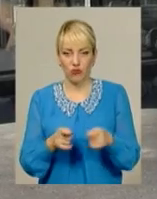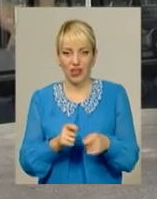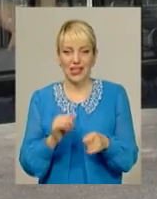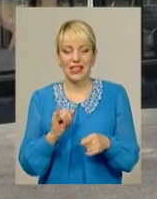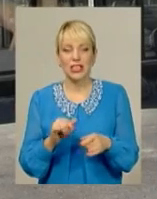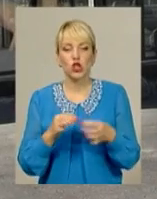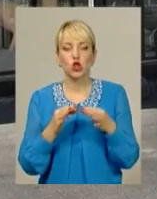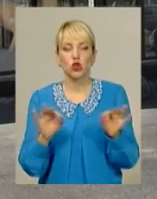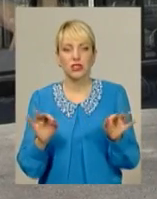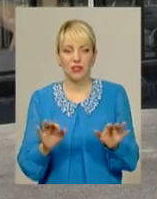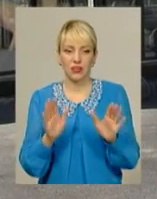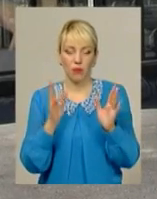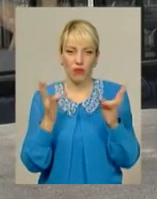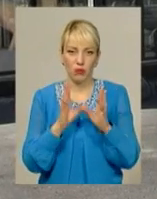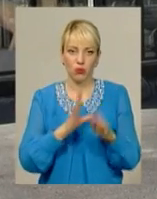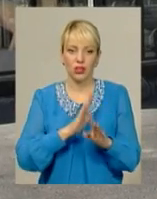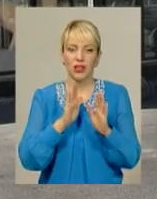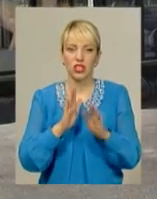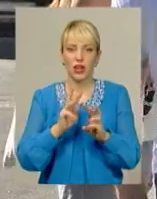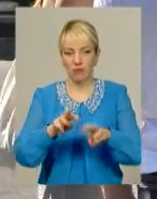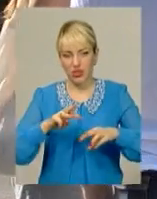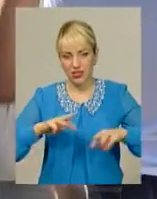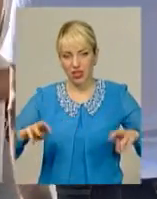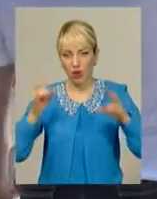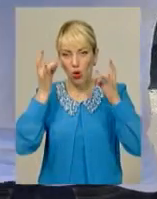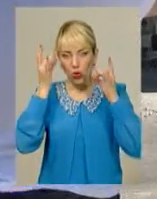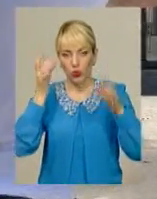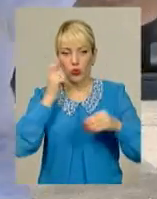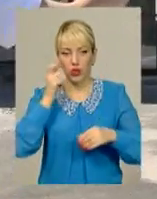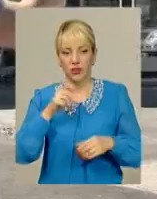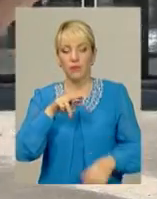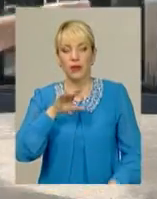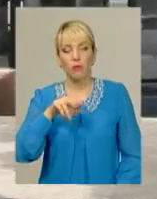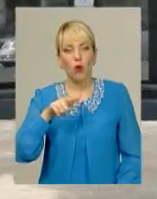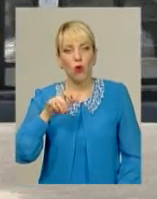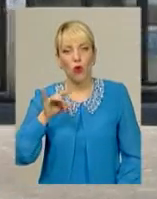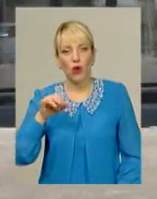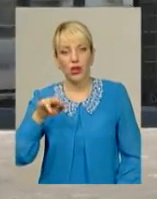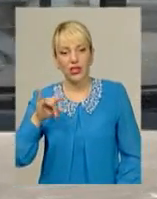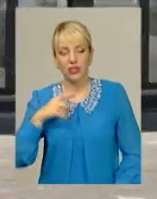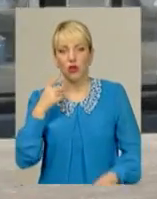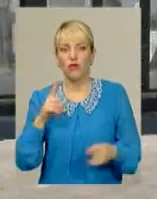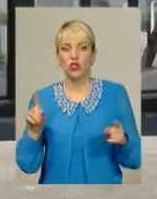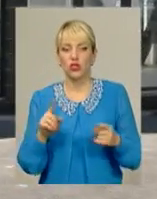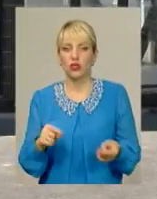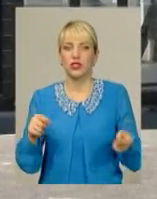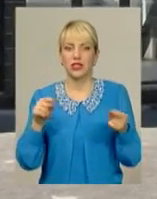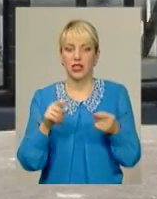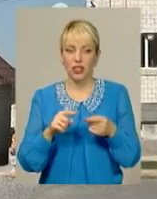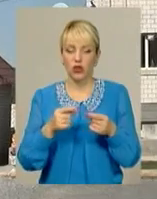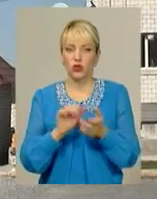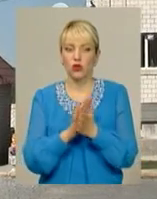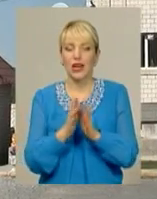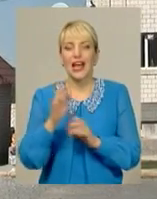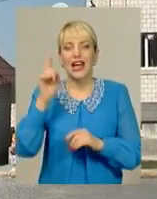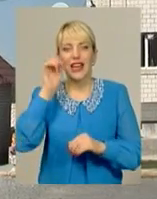такий дозвіл дає лише Міністерство культури України. Олег Погорілиць запевняє, згідно з охоронним договором, релігійна громада мала